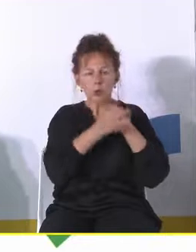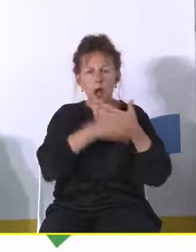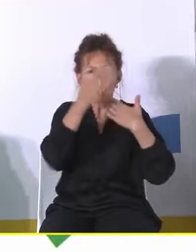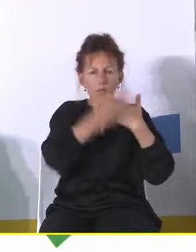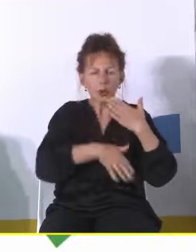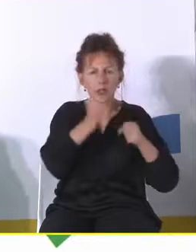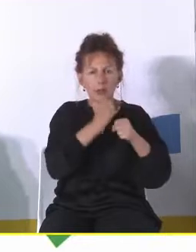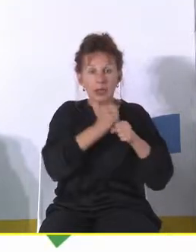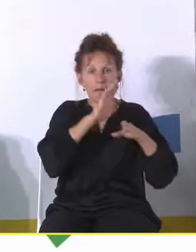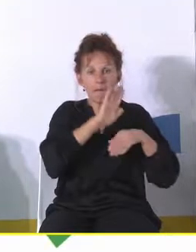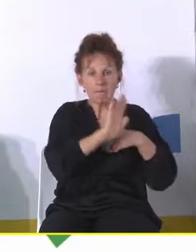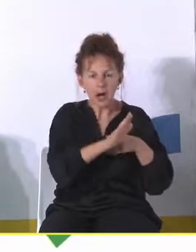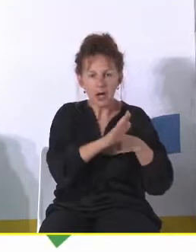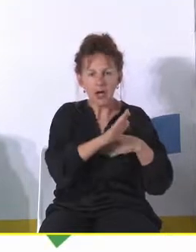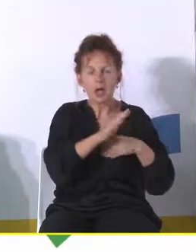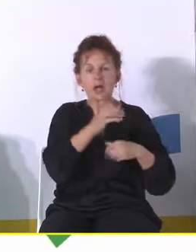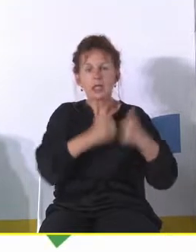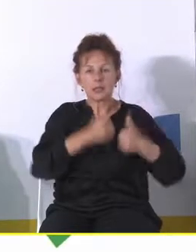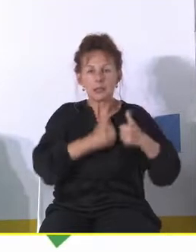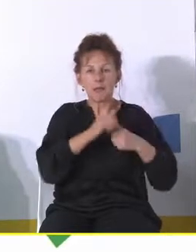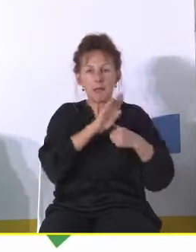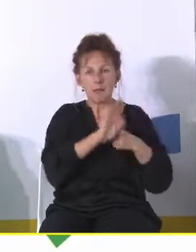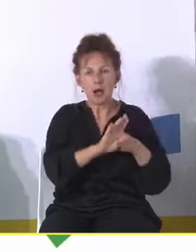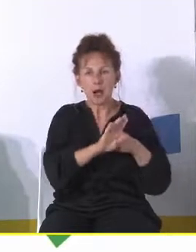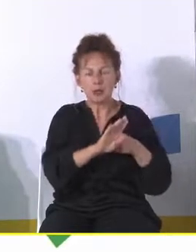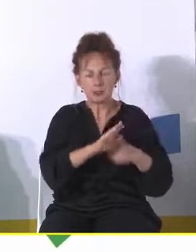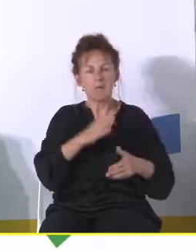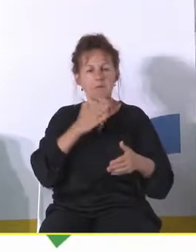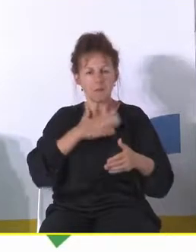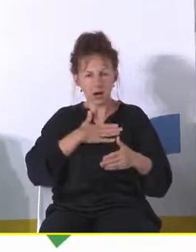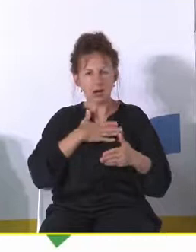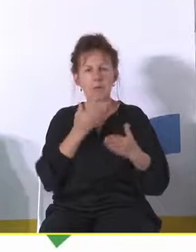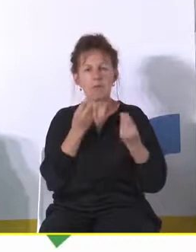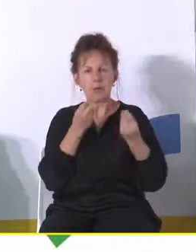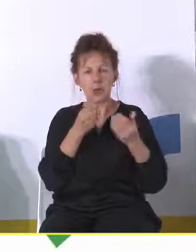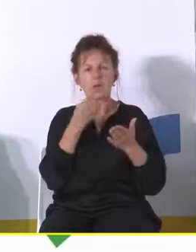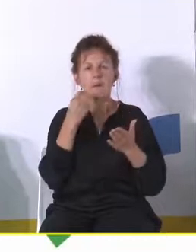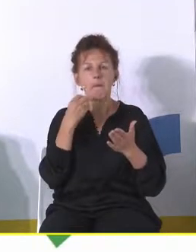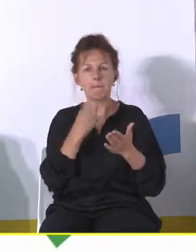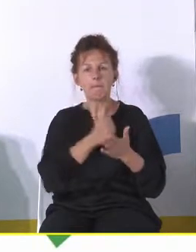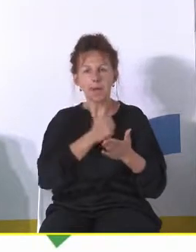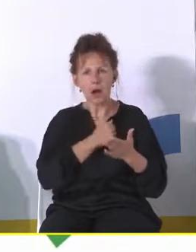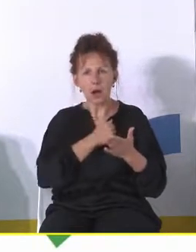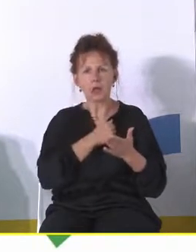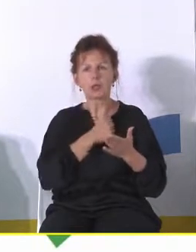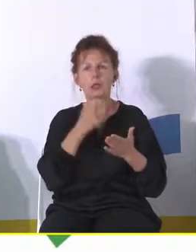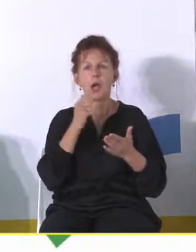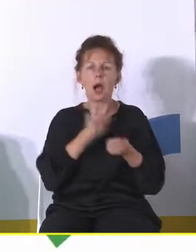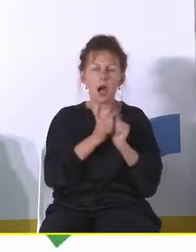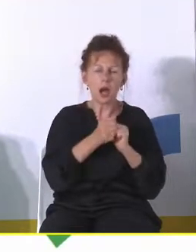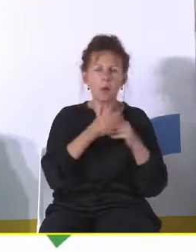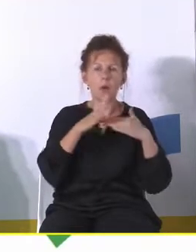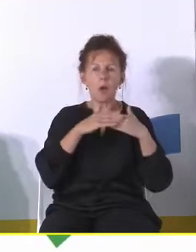pracę, stabilizują swoją sytuację zawodową, stać ich na kredyt, kupujemy dom, dział, czy też działkę, budujemy